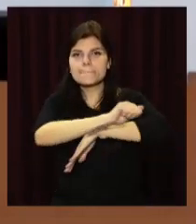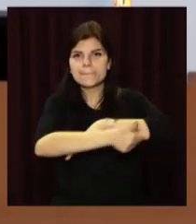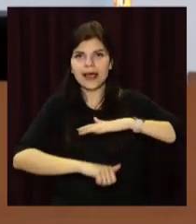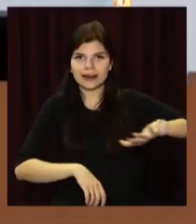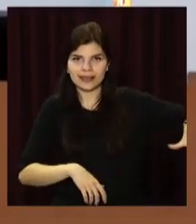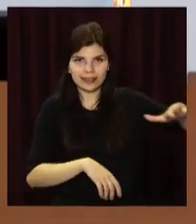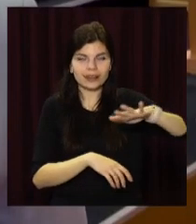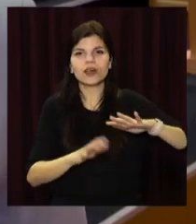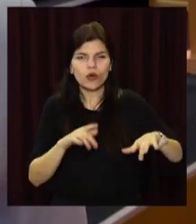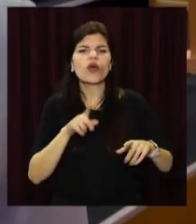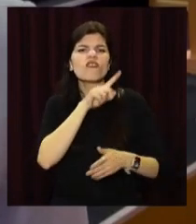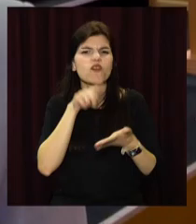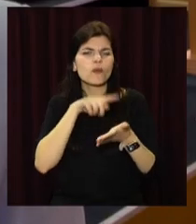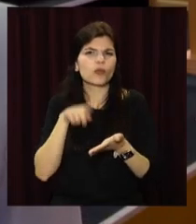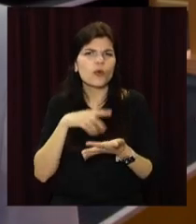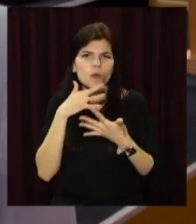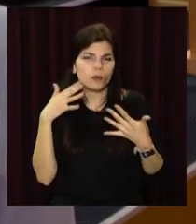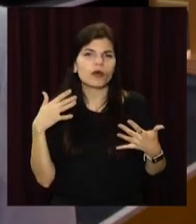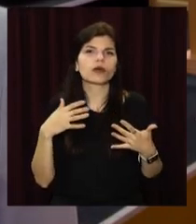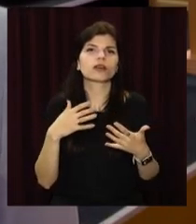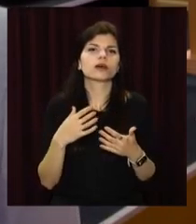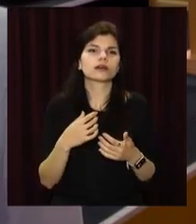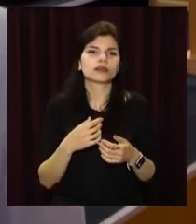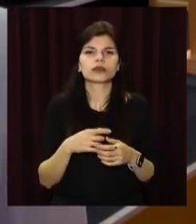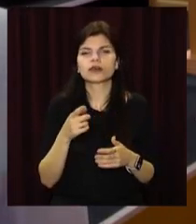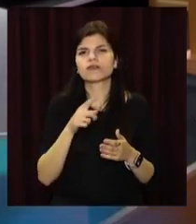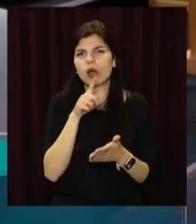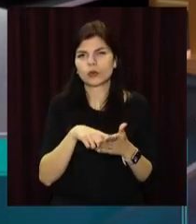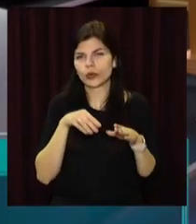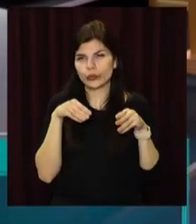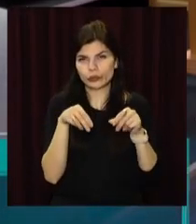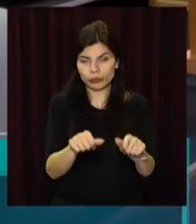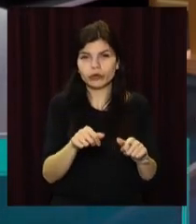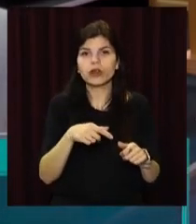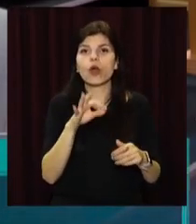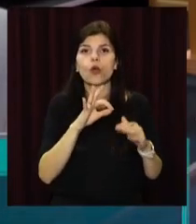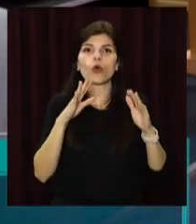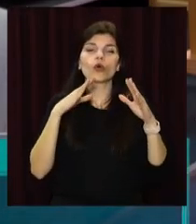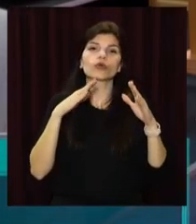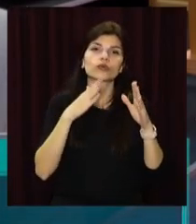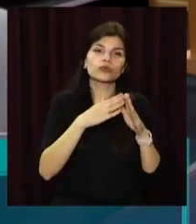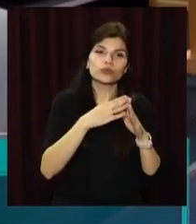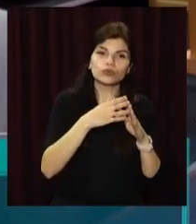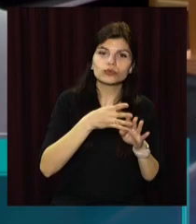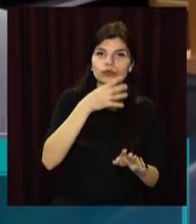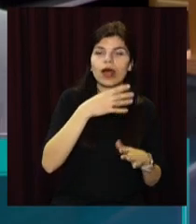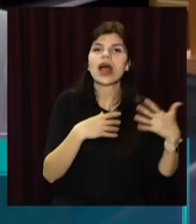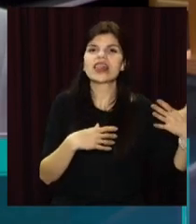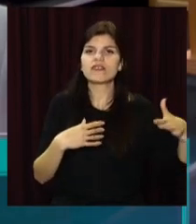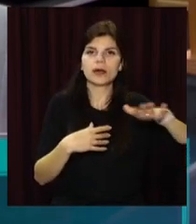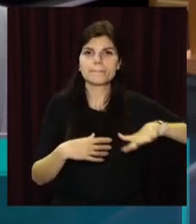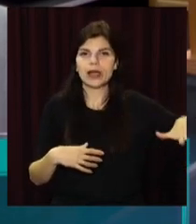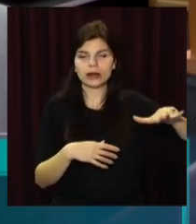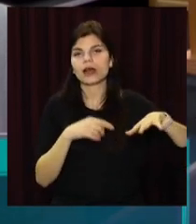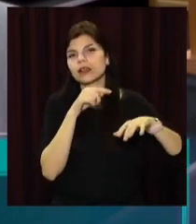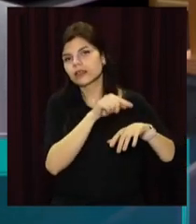низку інших питань. Про затвердження штатного розпису малої групового будинку для дітей, які будуються на Лівому березі.